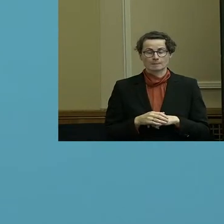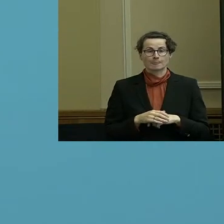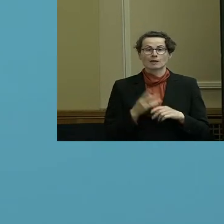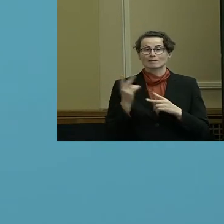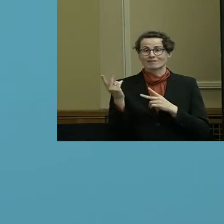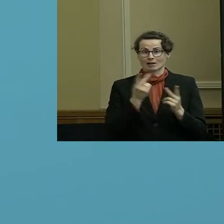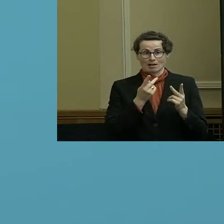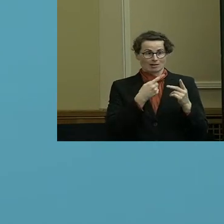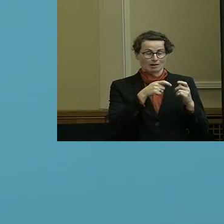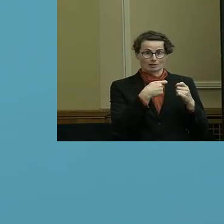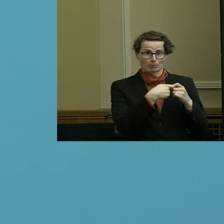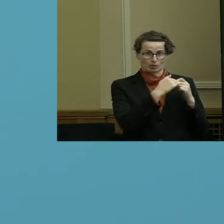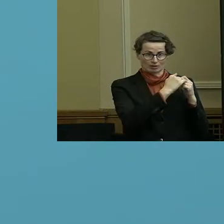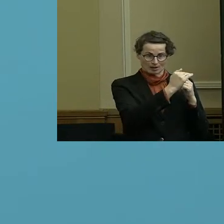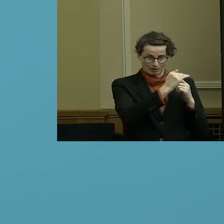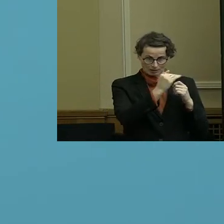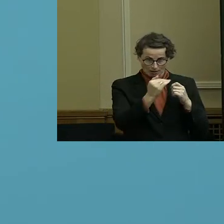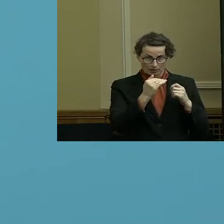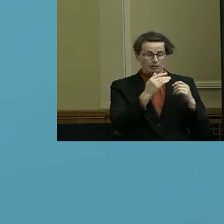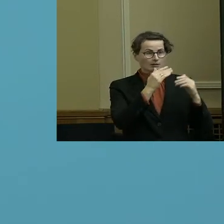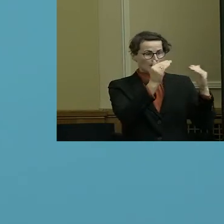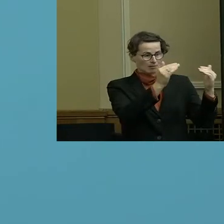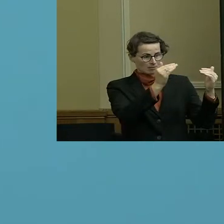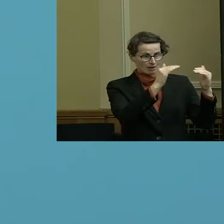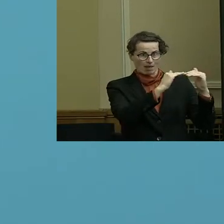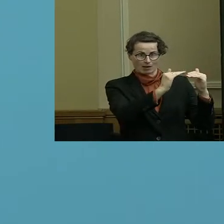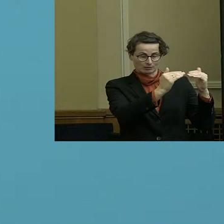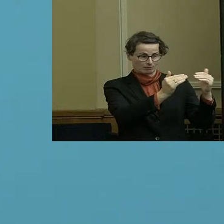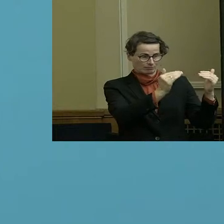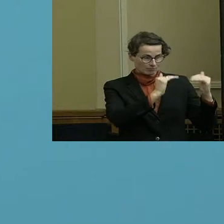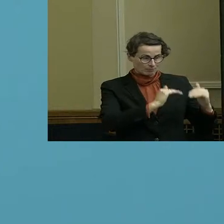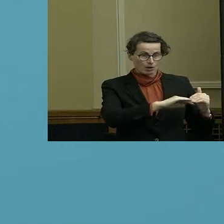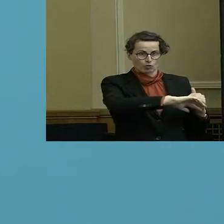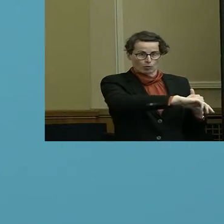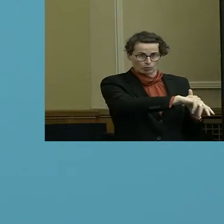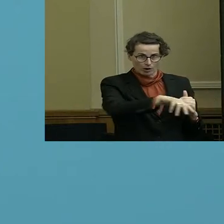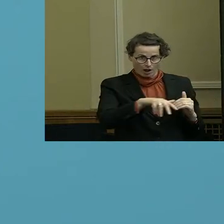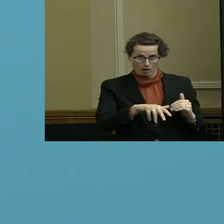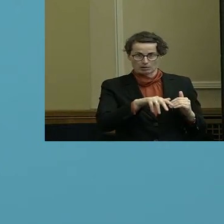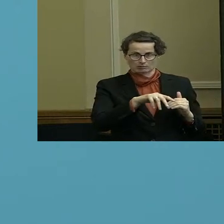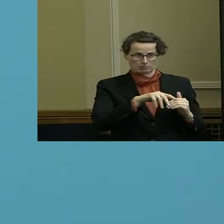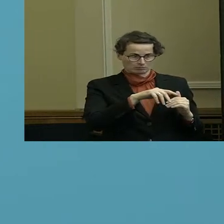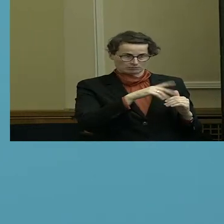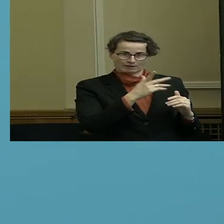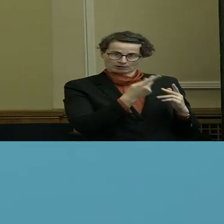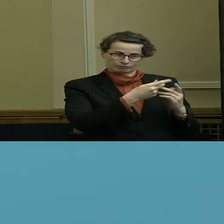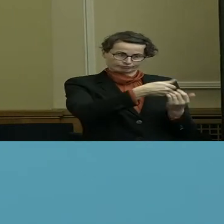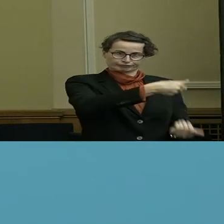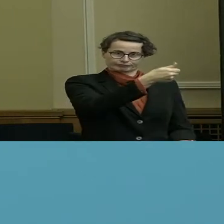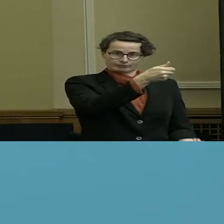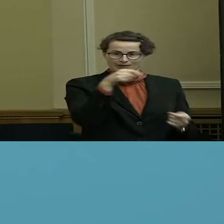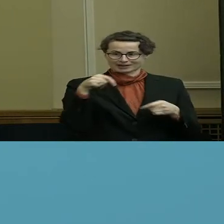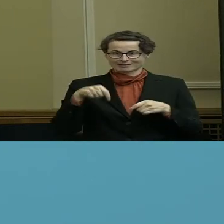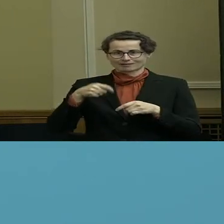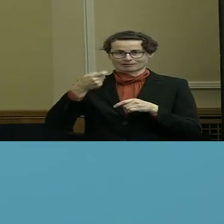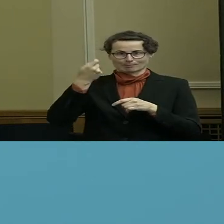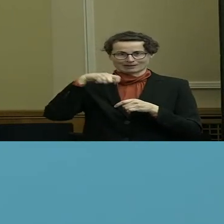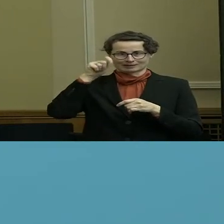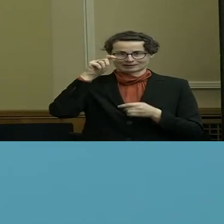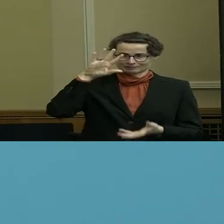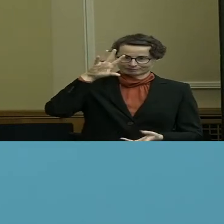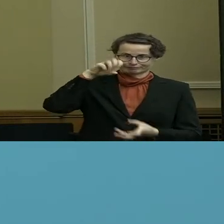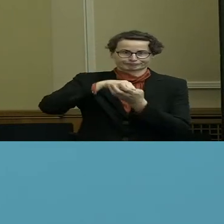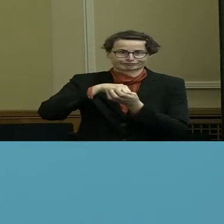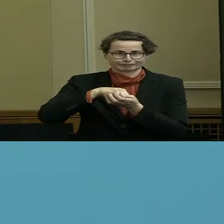Bundesländern auf den kommunalen, auf den Landesebenen gehalten werden, haben wir ja, wenn man so will, konzentriert auf der Landesebene. Natürlich als der größten